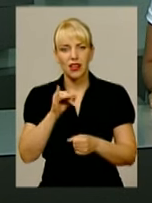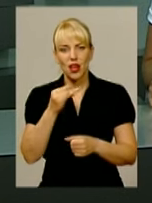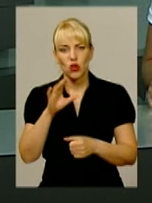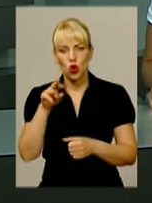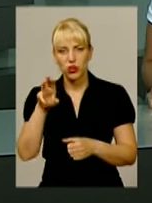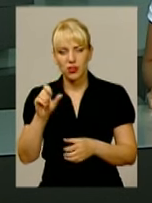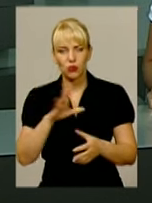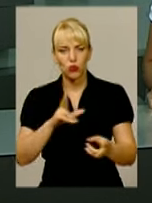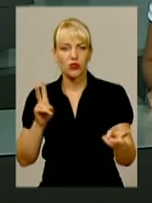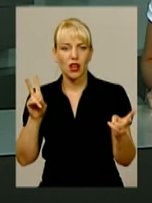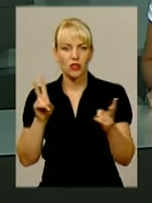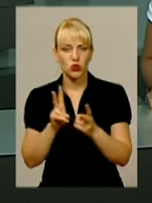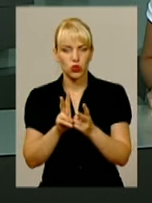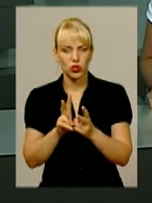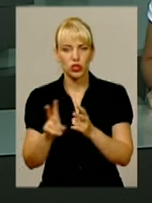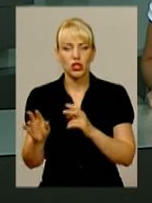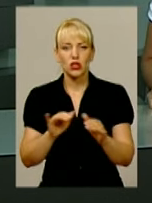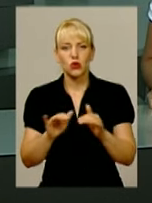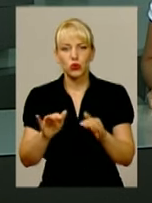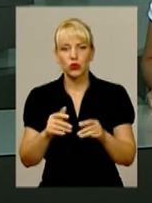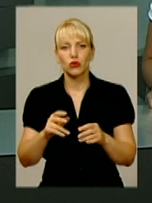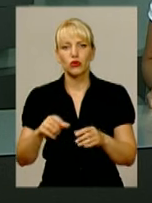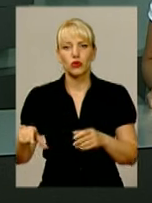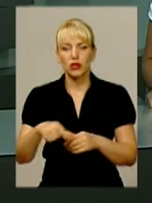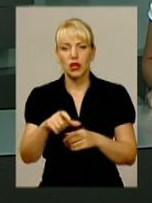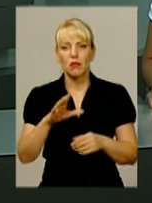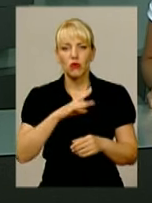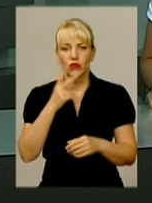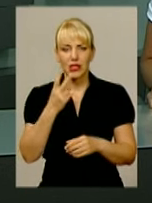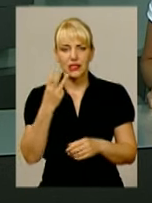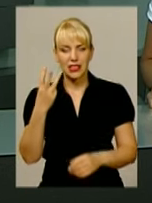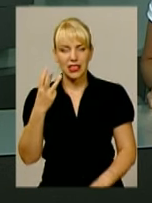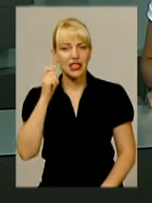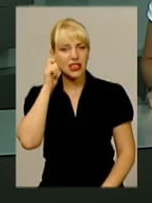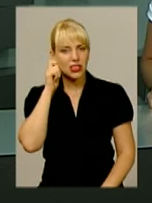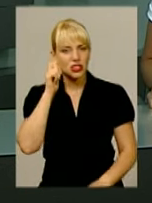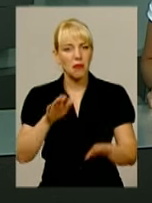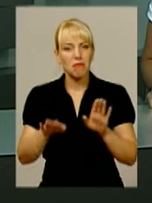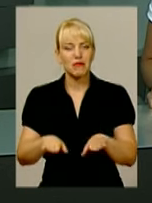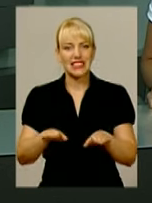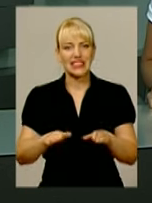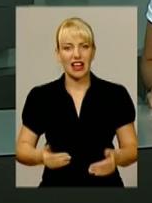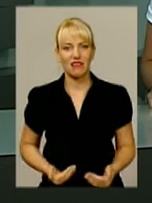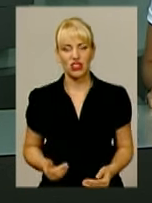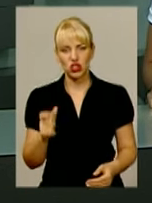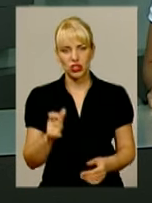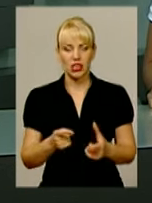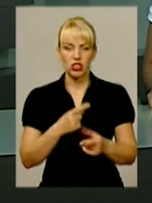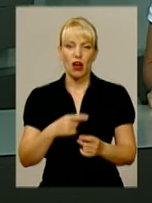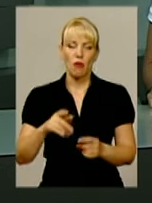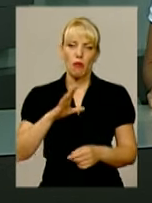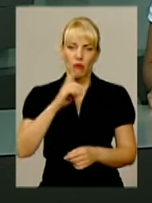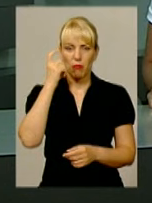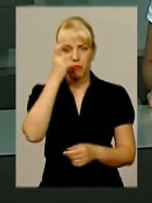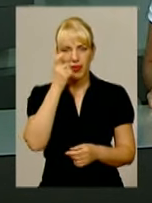що вилетіла на зустрічну смугу руху, був місцевий 23-річний житель. Чи був він, за кермом, в нетверазому стані, поки